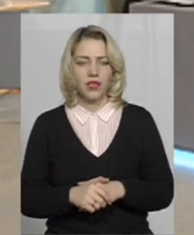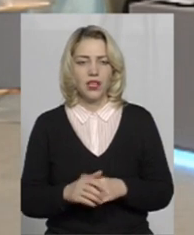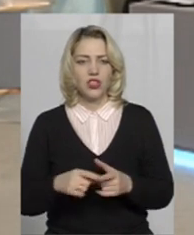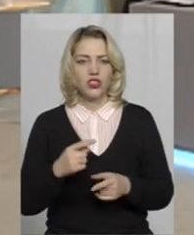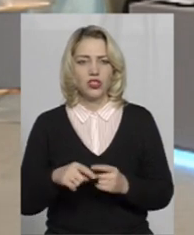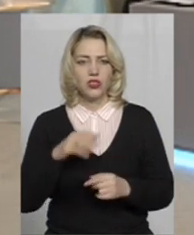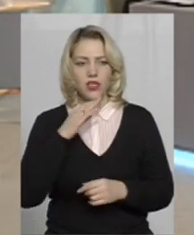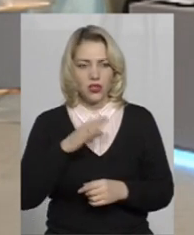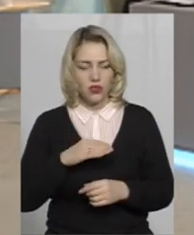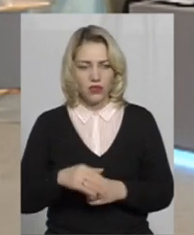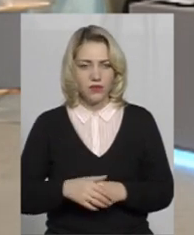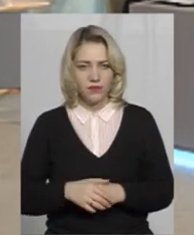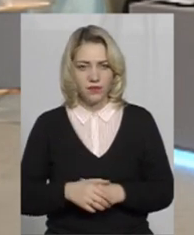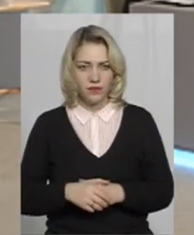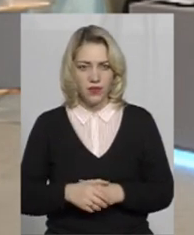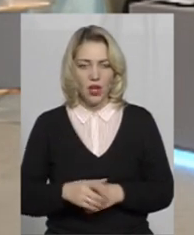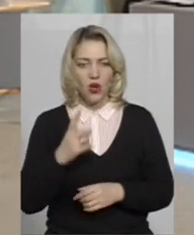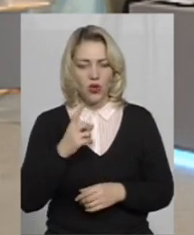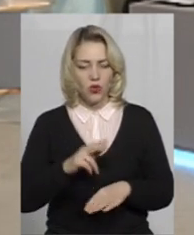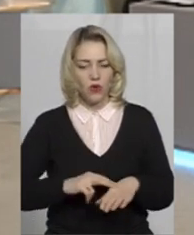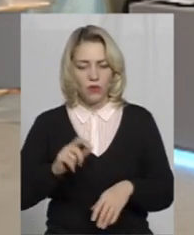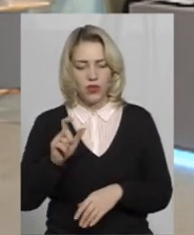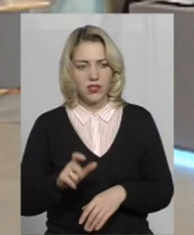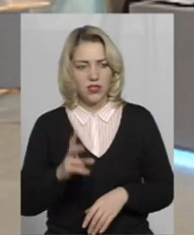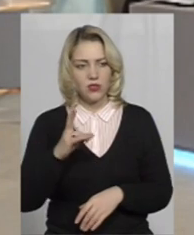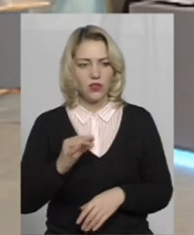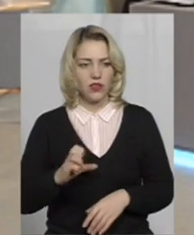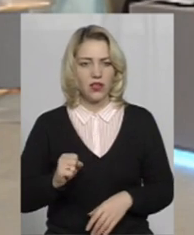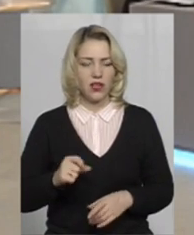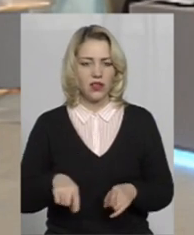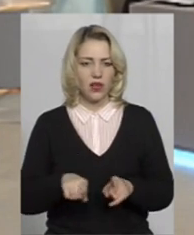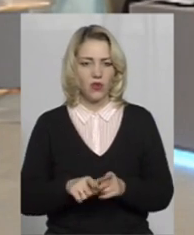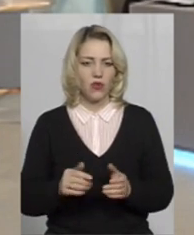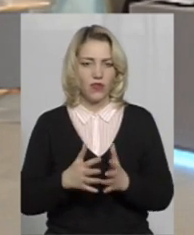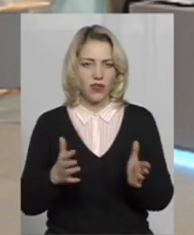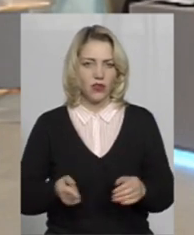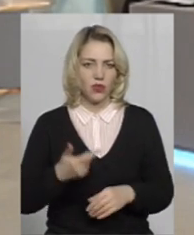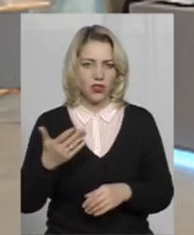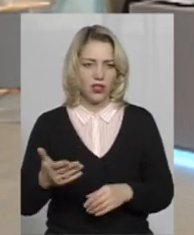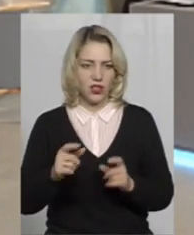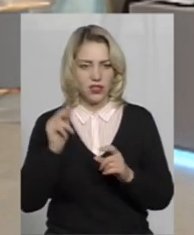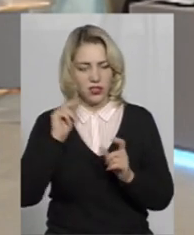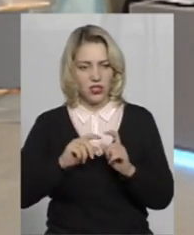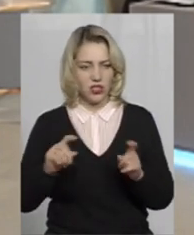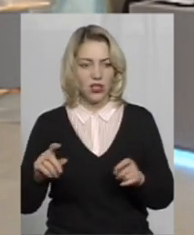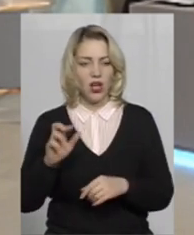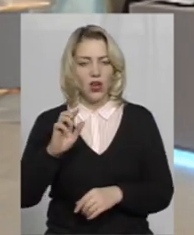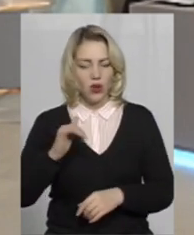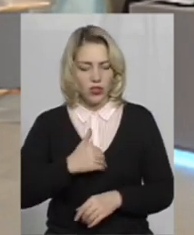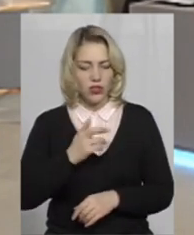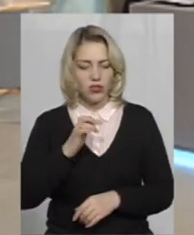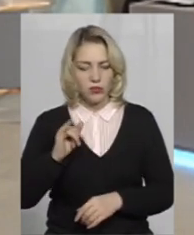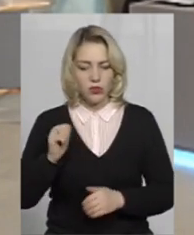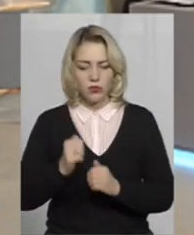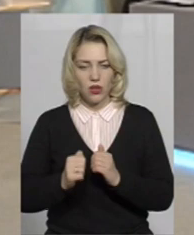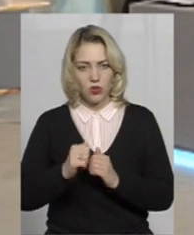Чи достатньо одного поліцейського на таку кількість? Звичайно, хотілося б, щоб за